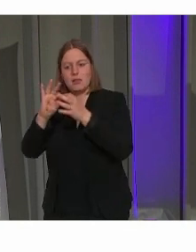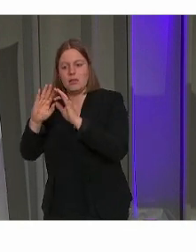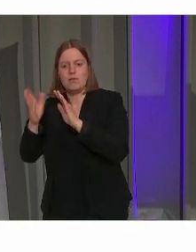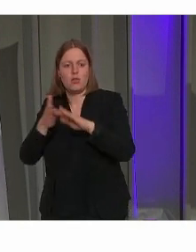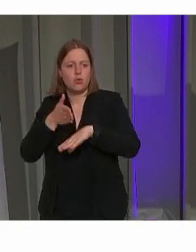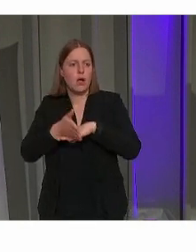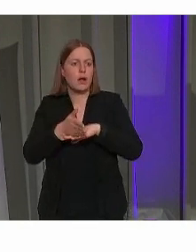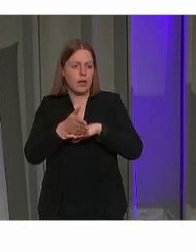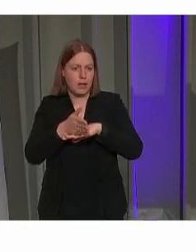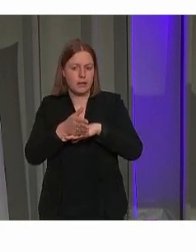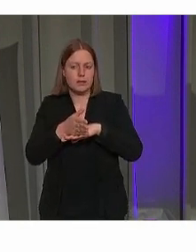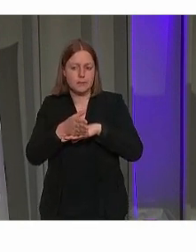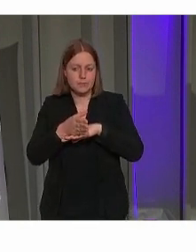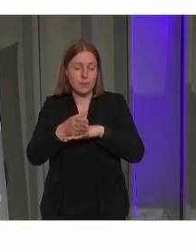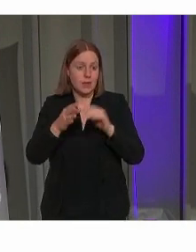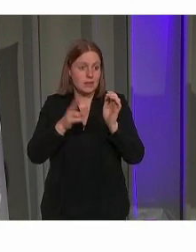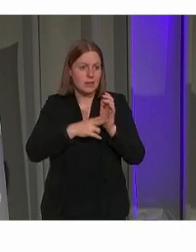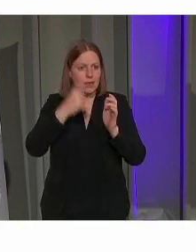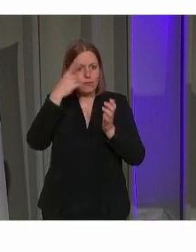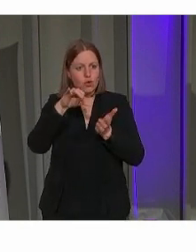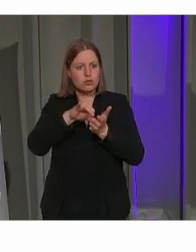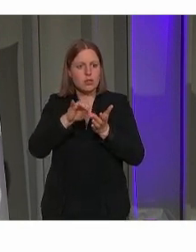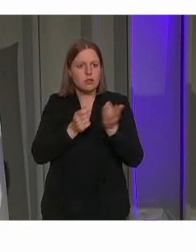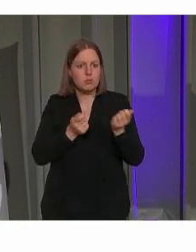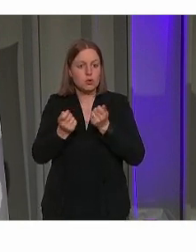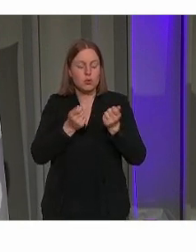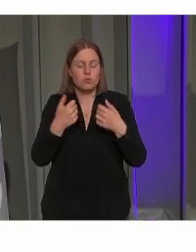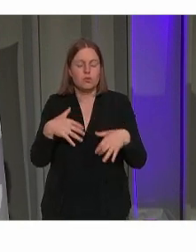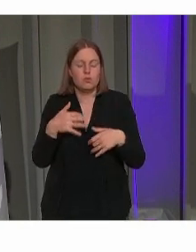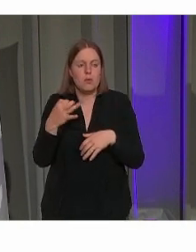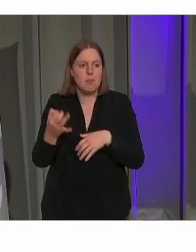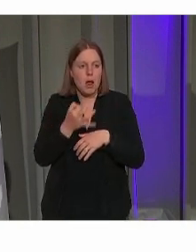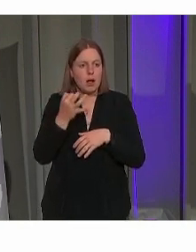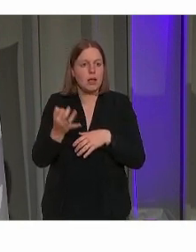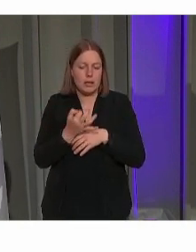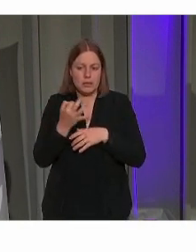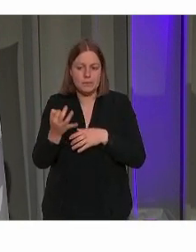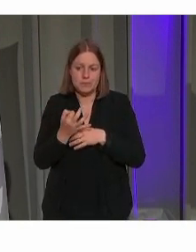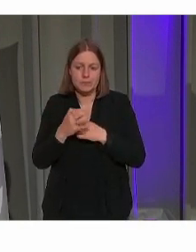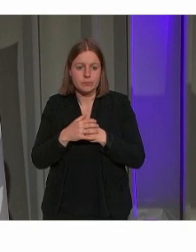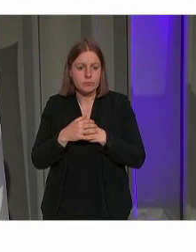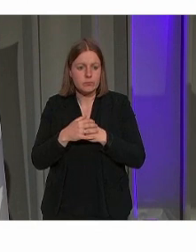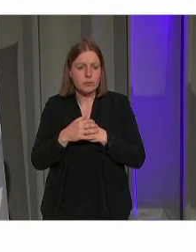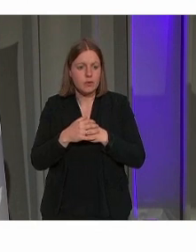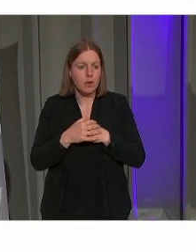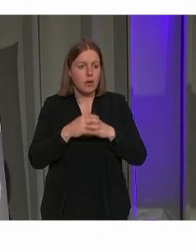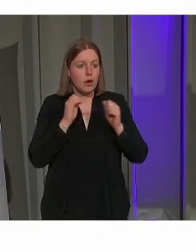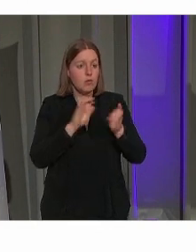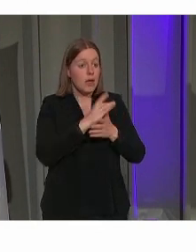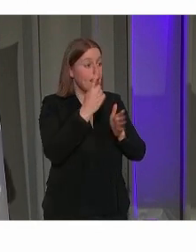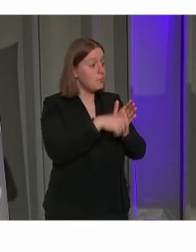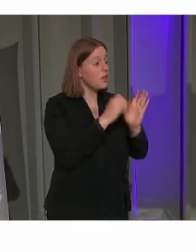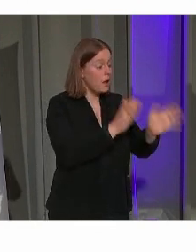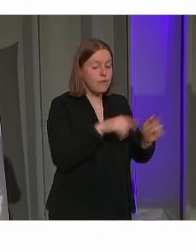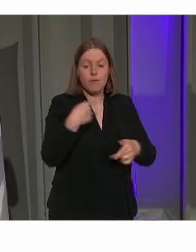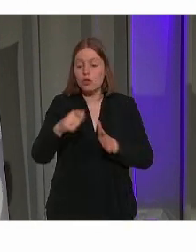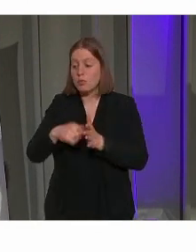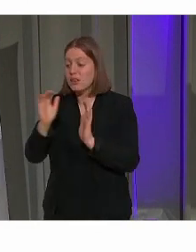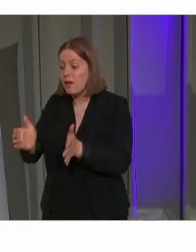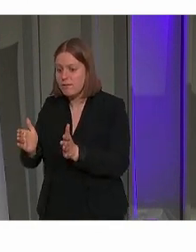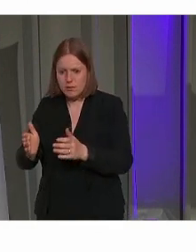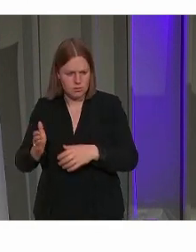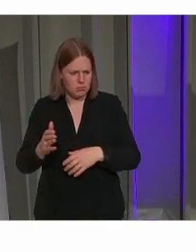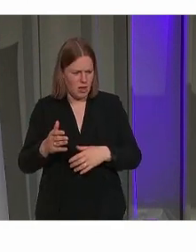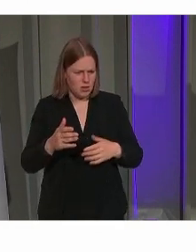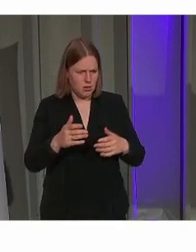Zeker in een stadsbestuur is dat niet onbelangrijk. Je kan van project naar project gaan, maar ook de verbinding